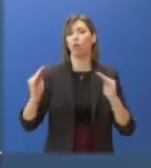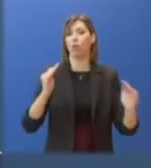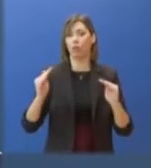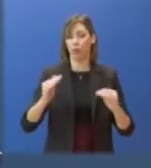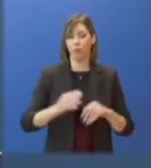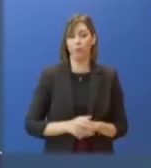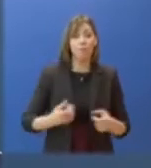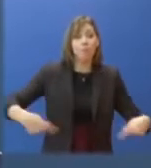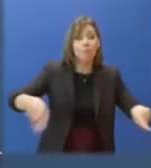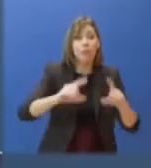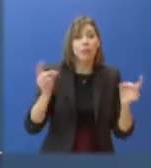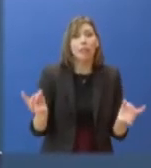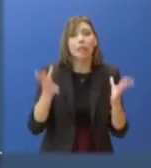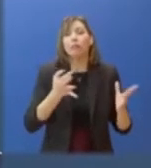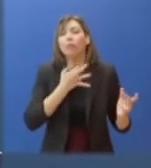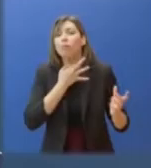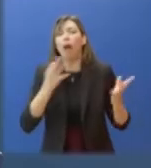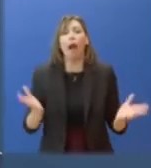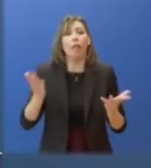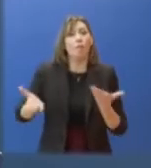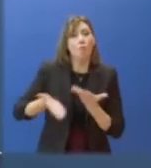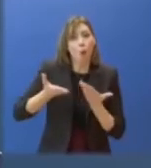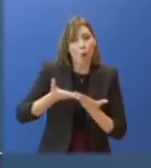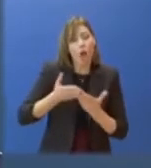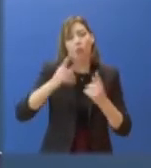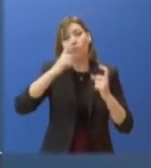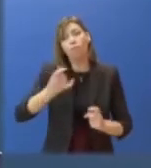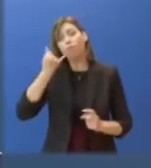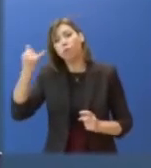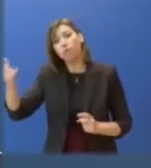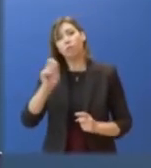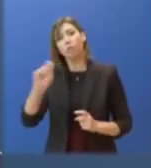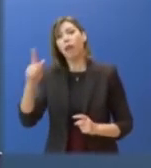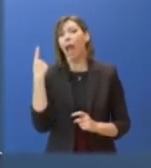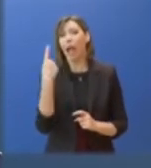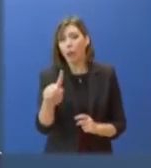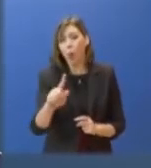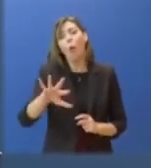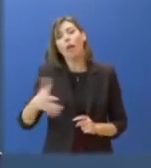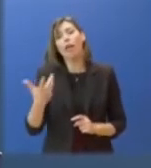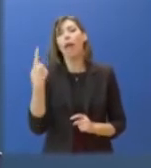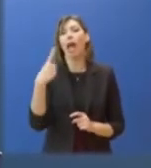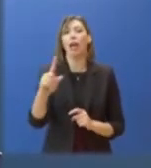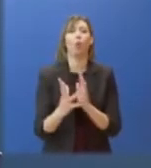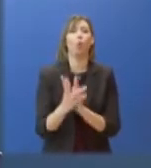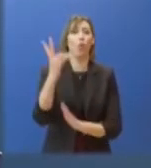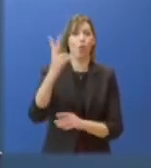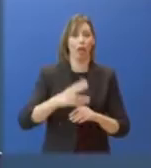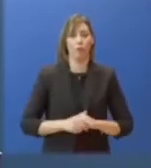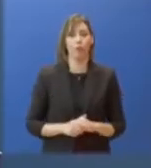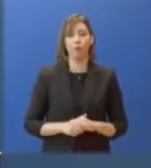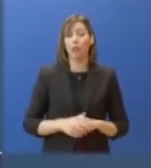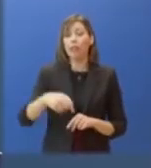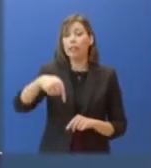το 100 είτε με την πολιτική προστασία στο 112. Από τις 12 το μεσημέρι μπορούν να αποχωρήσουν από την εργασία τους όσοι δημόσιοι υπάλληλοι δεν